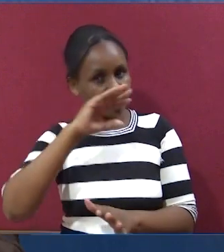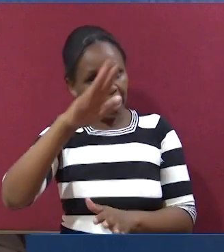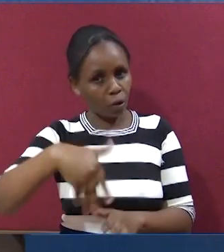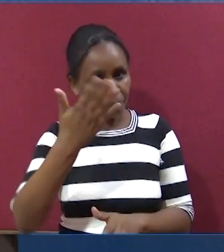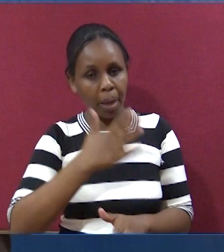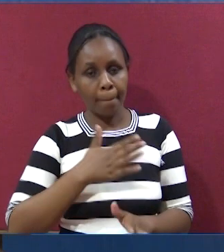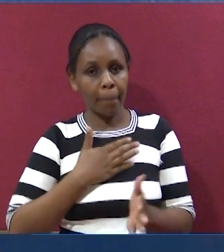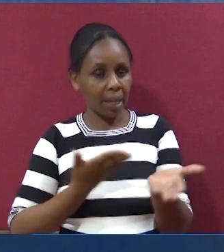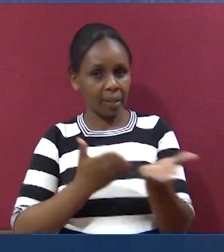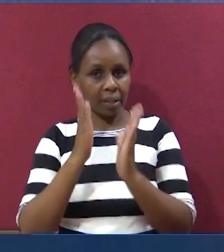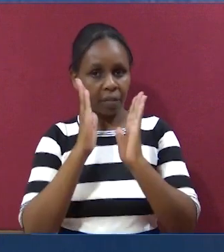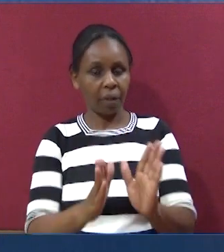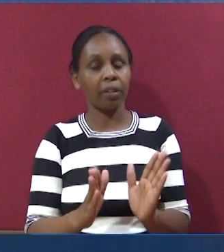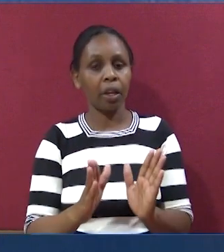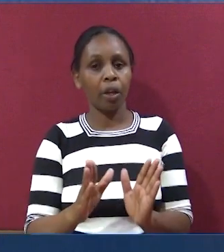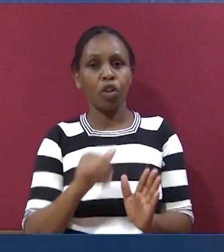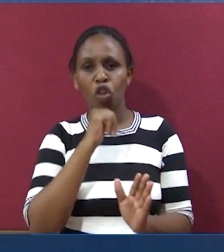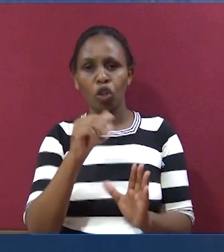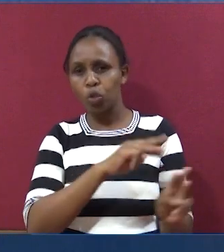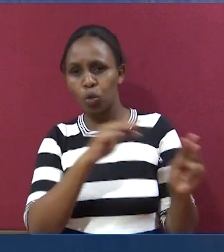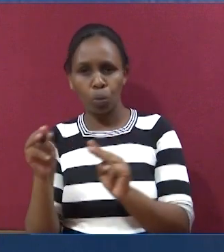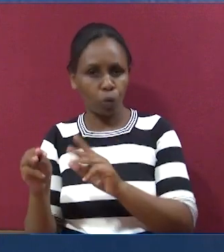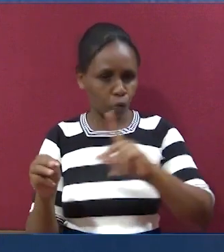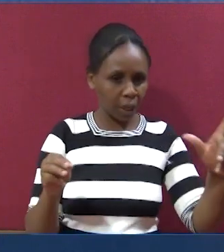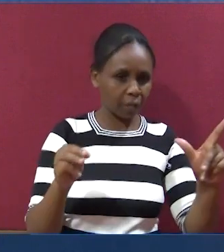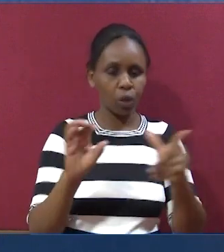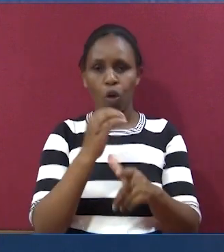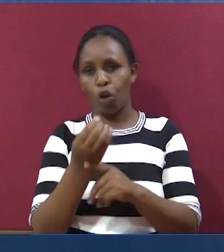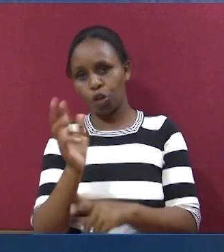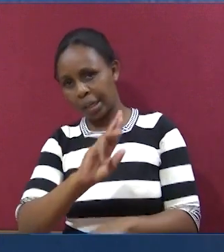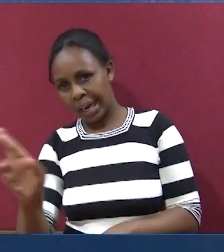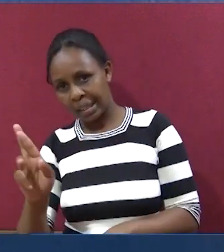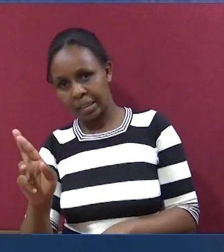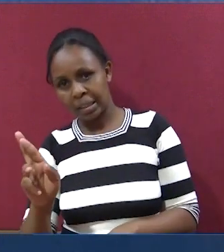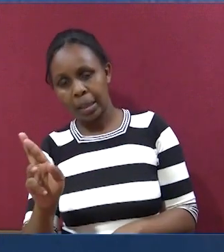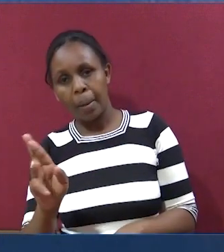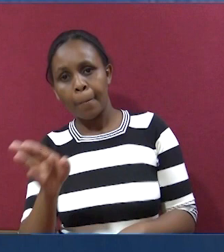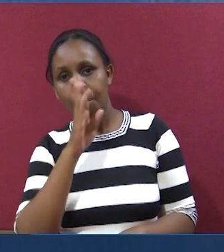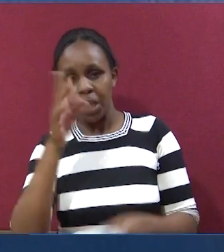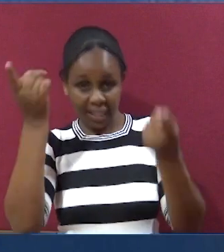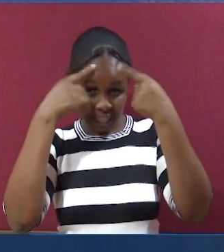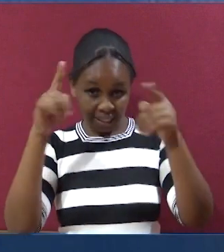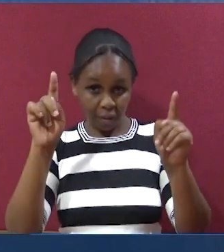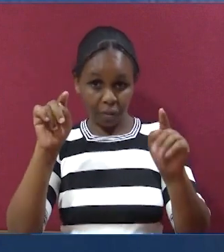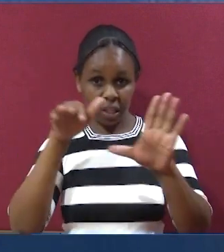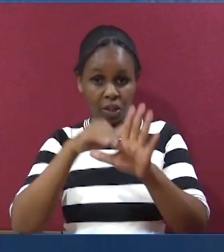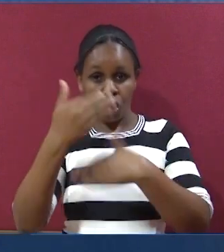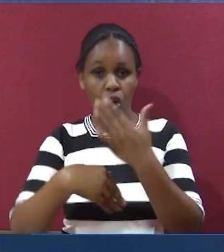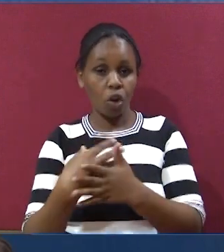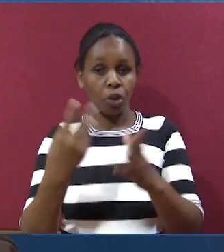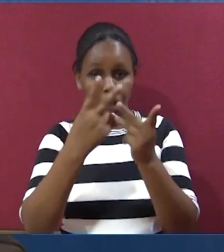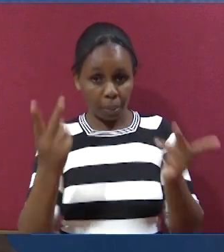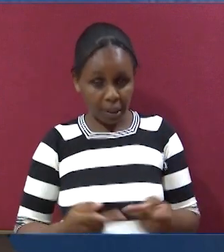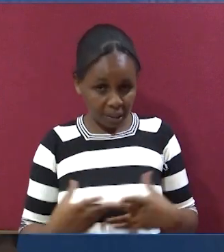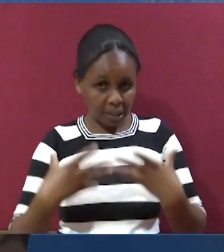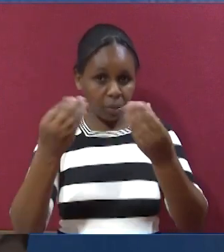alio kwa muru Musa, mtumishi wangu. Usiiche, kwenda mkono wakuume, au kushoto, upate, kufanikiwa sana,